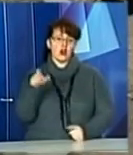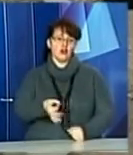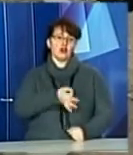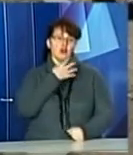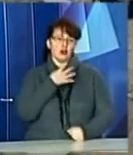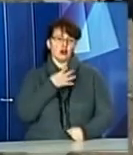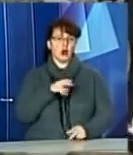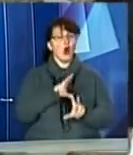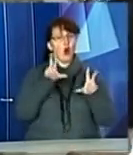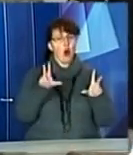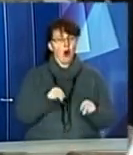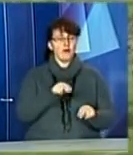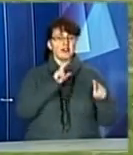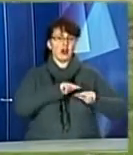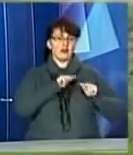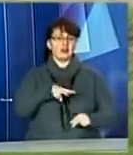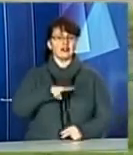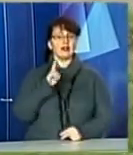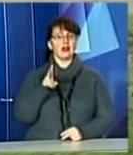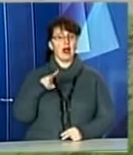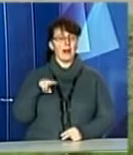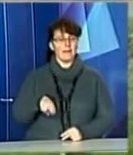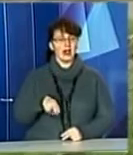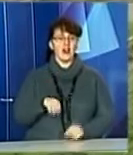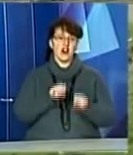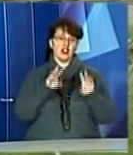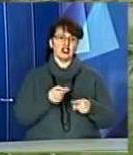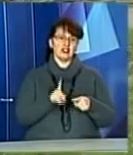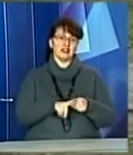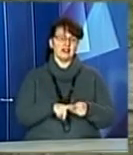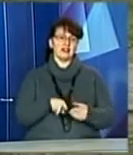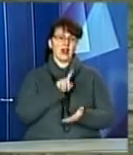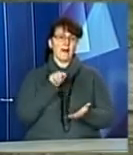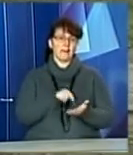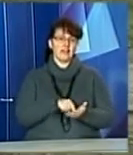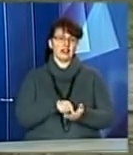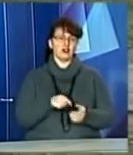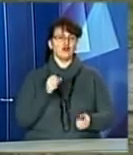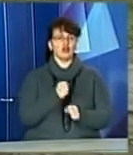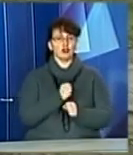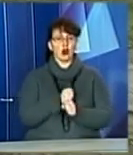розв'язати конфлікт пішоходів і власників двоколізних, облаштувавши в парку велодоріжки.